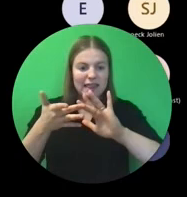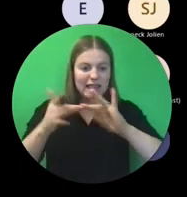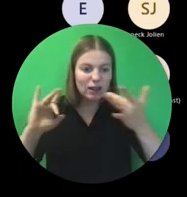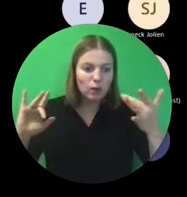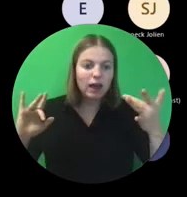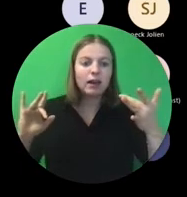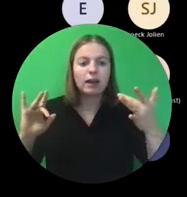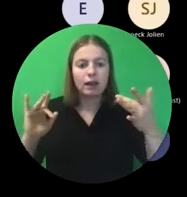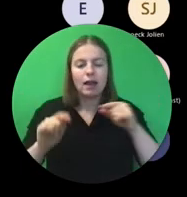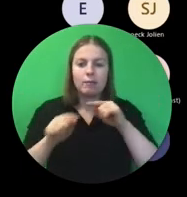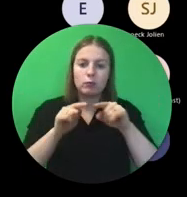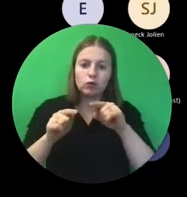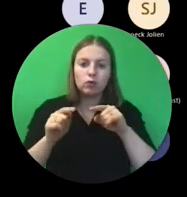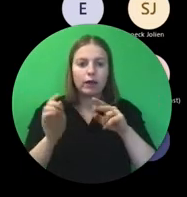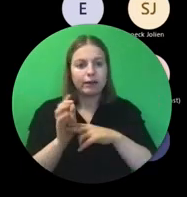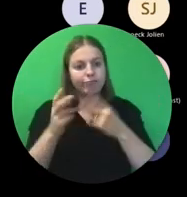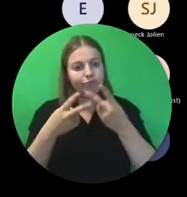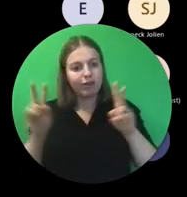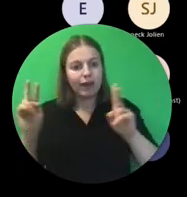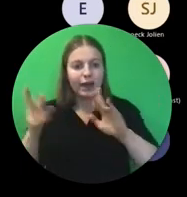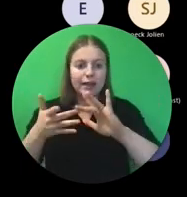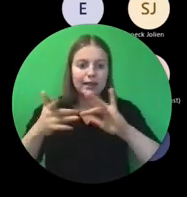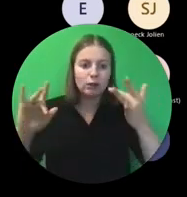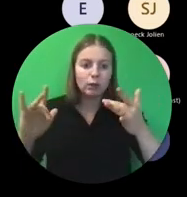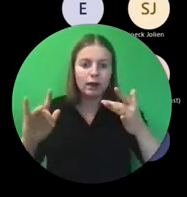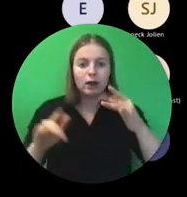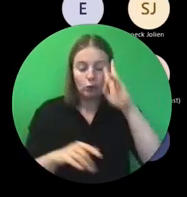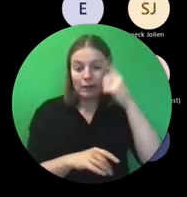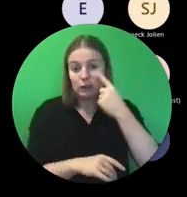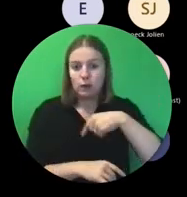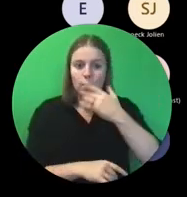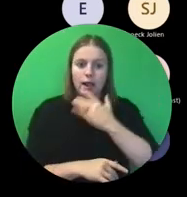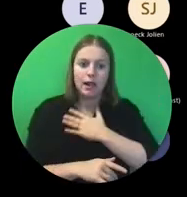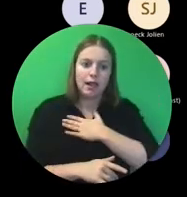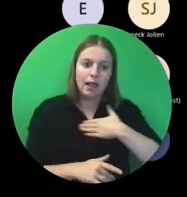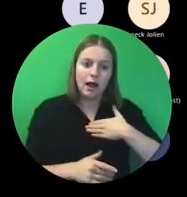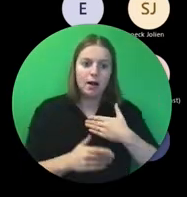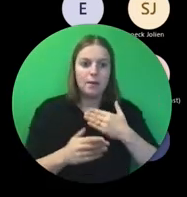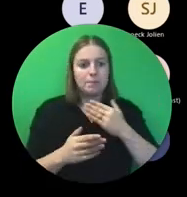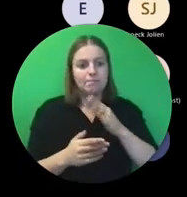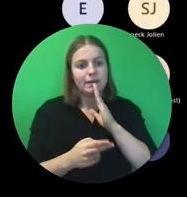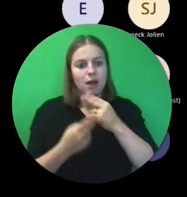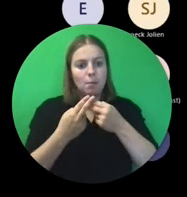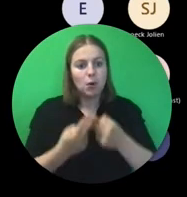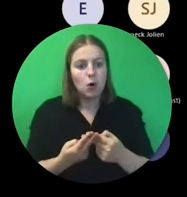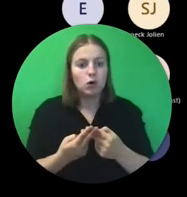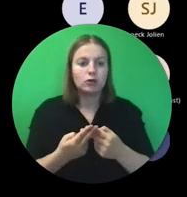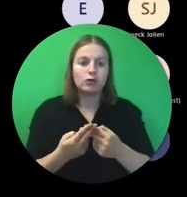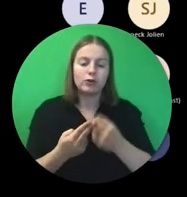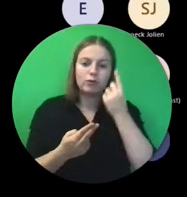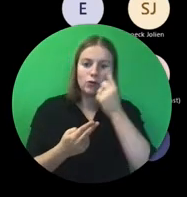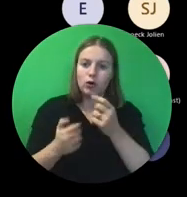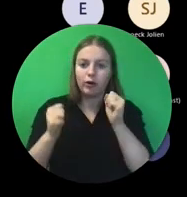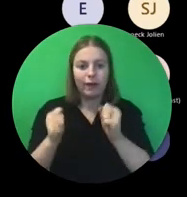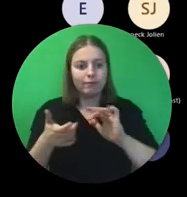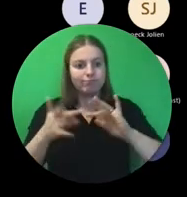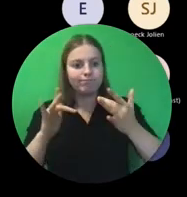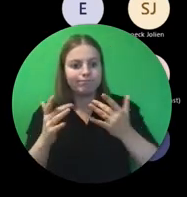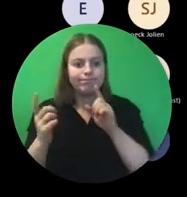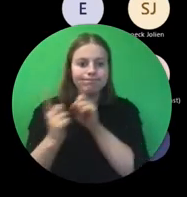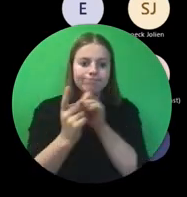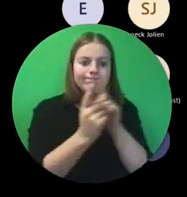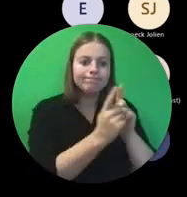Ik bedoel daarmee vrij netwerken, wat oorspronkelijk een lange middagpauze voorzien, om dat mogelijk te maken.